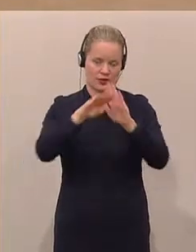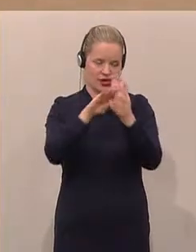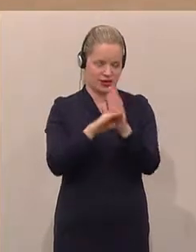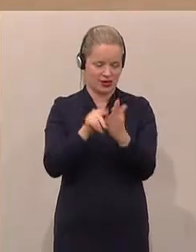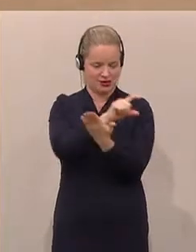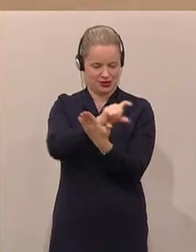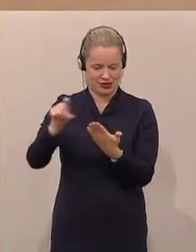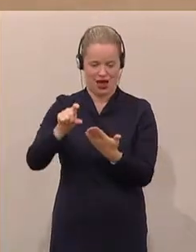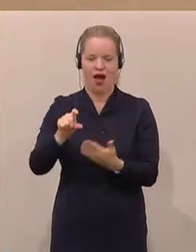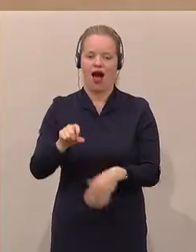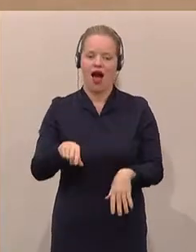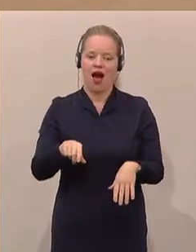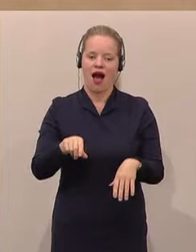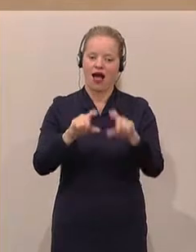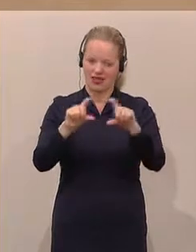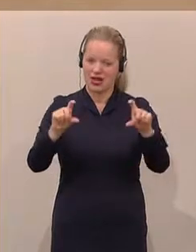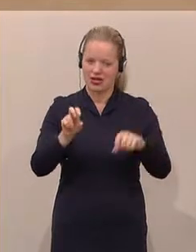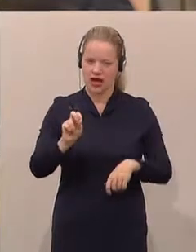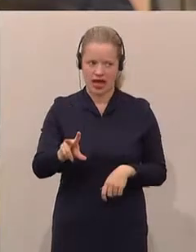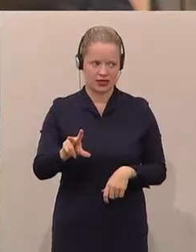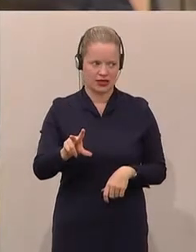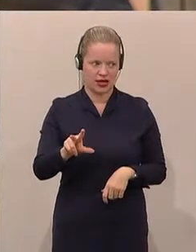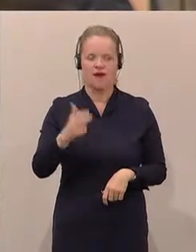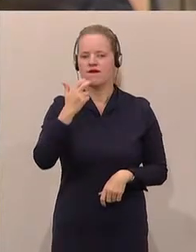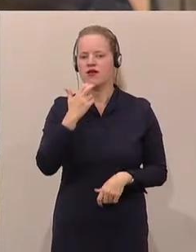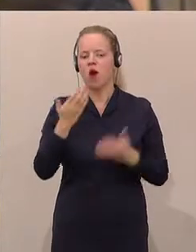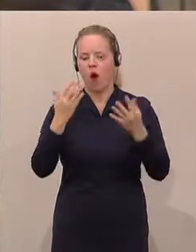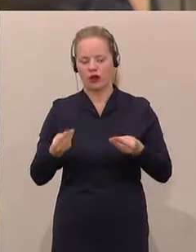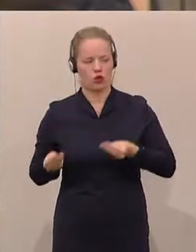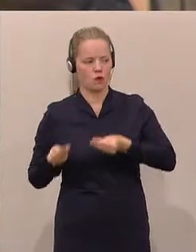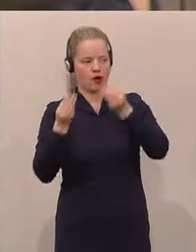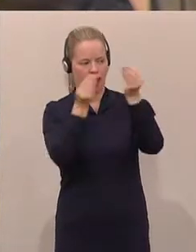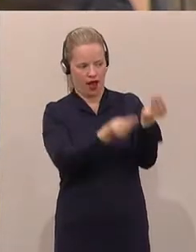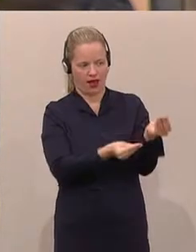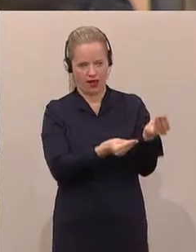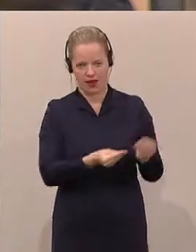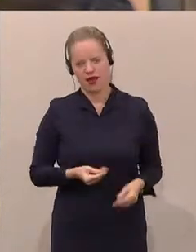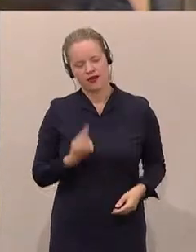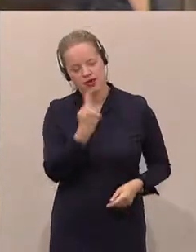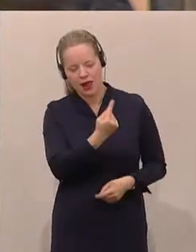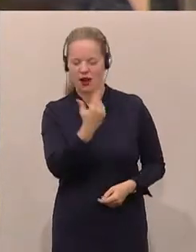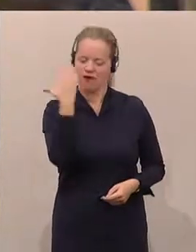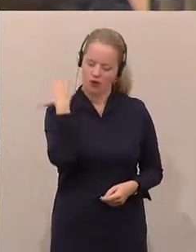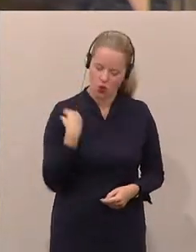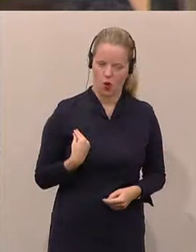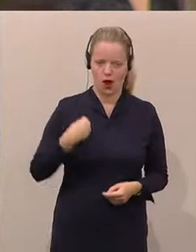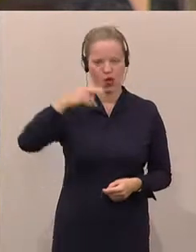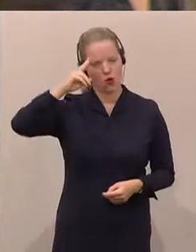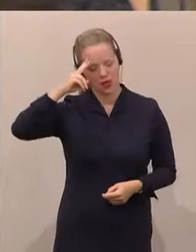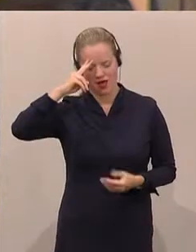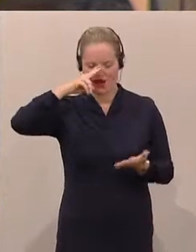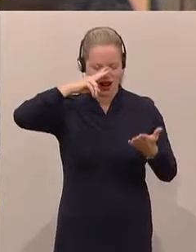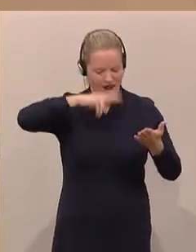Artikel 13 und möchte Ihnen diese heute auch überreichen, damit Sie vielleicht noch einmal nachlesen, was in unserer